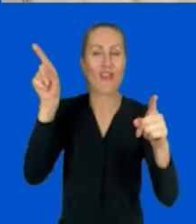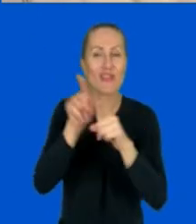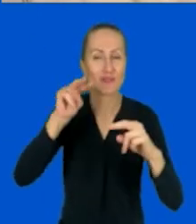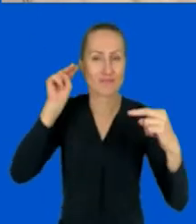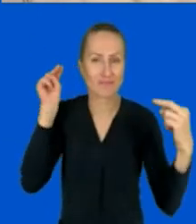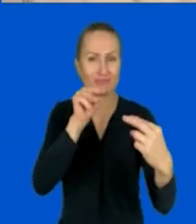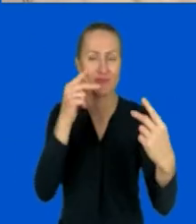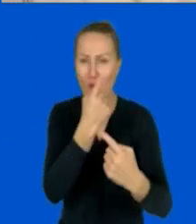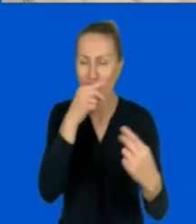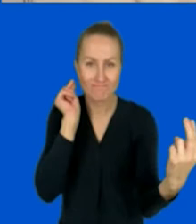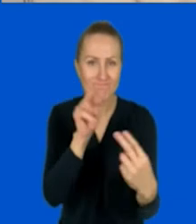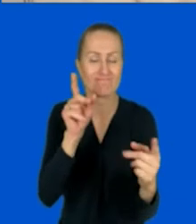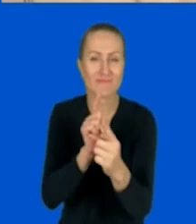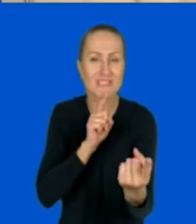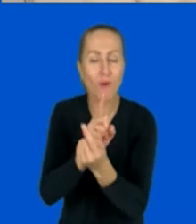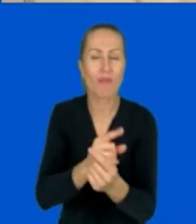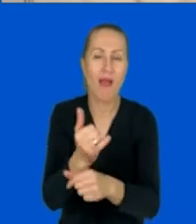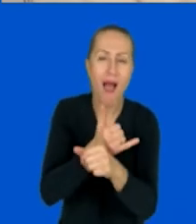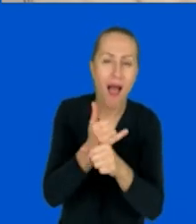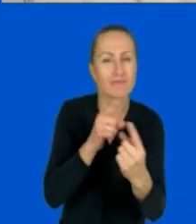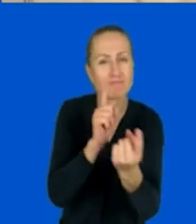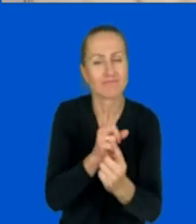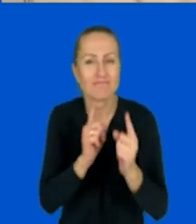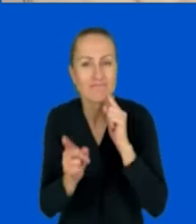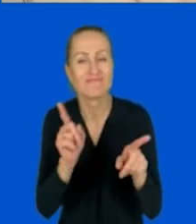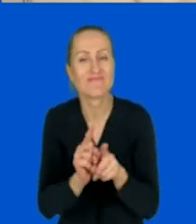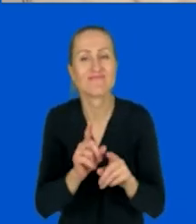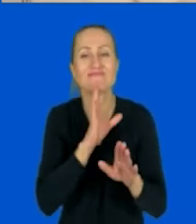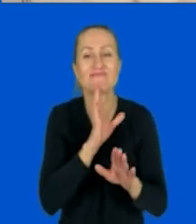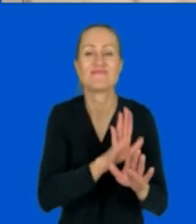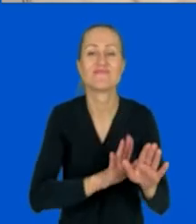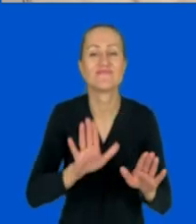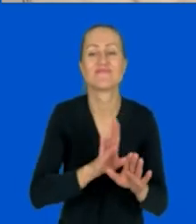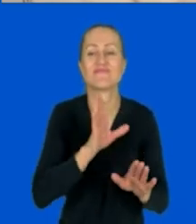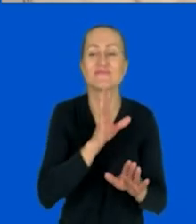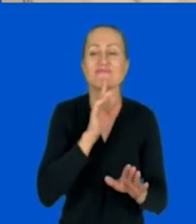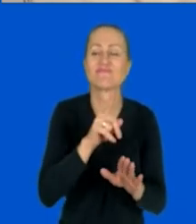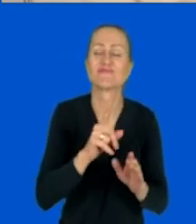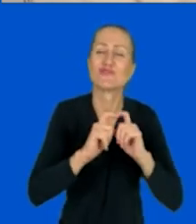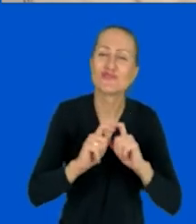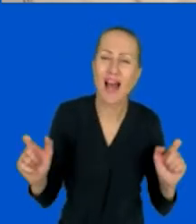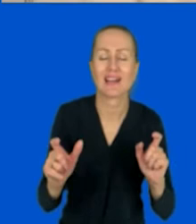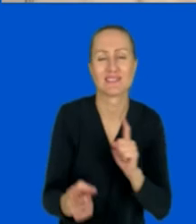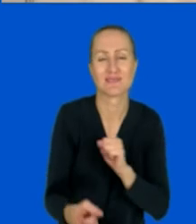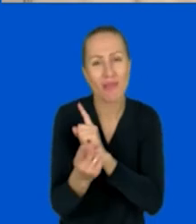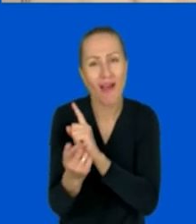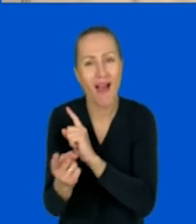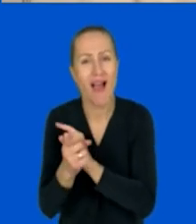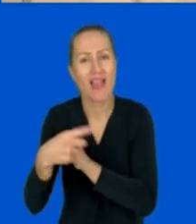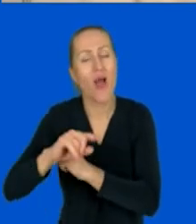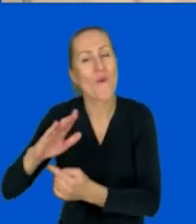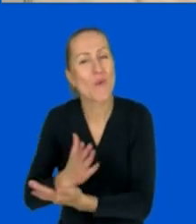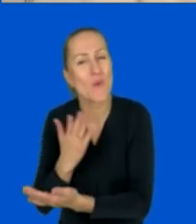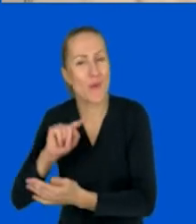kiedy można było się spotykać przy kawie, innymi słowy to są tak zwane water cooler moments, czyli spotkania w kuchni